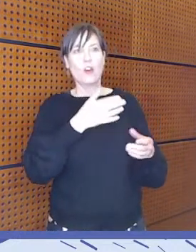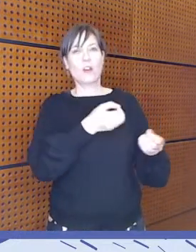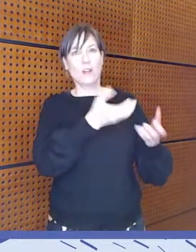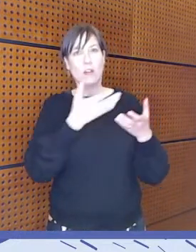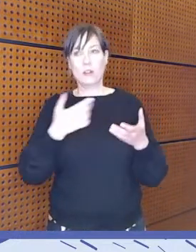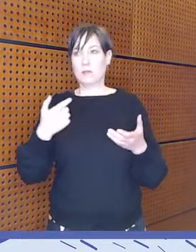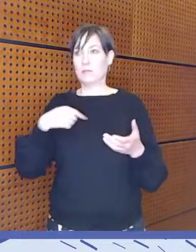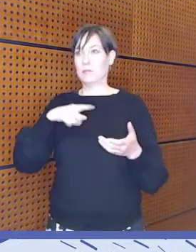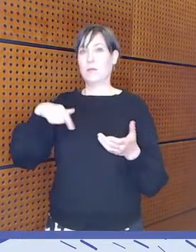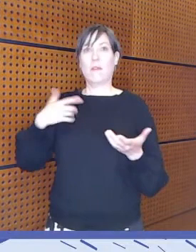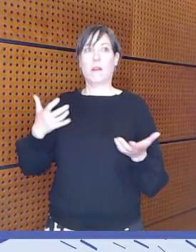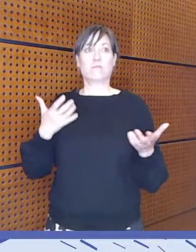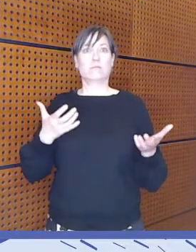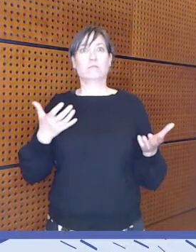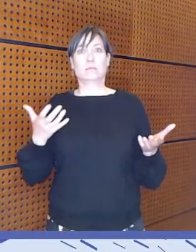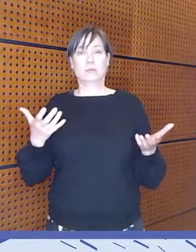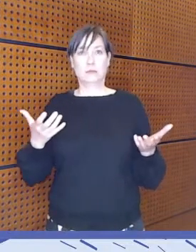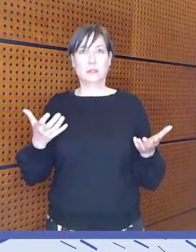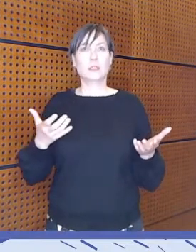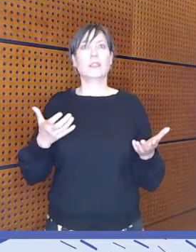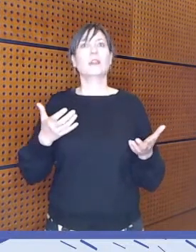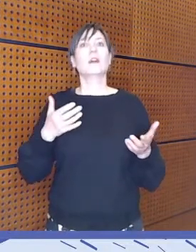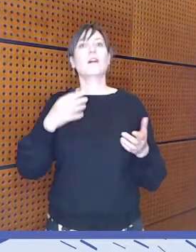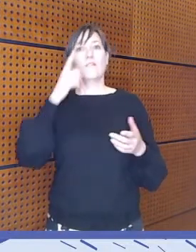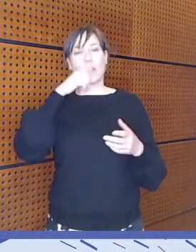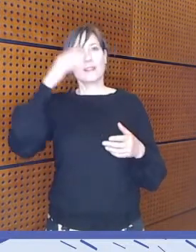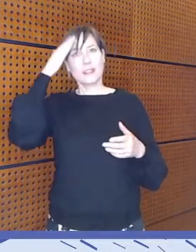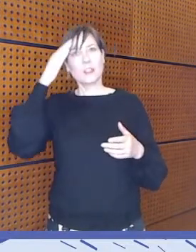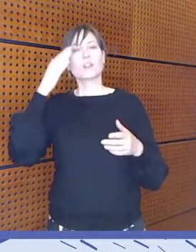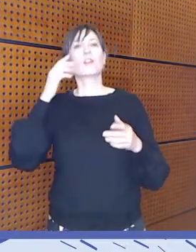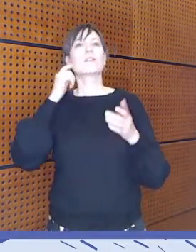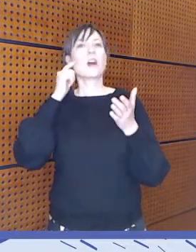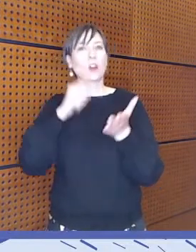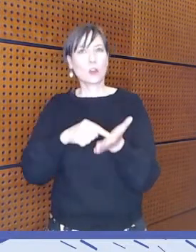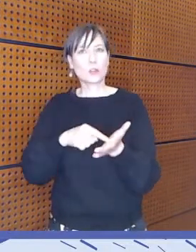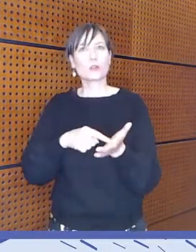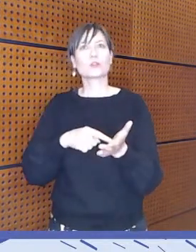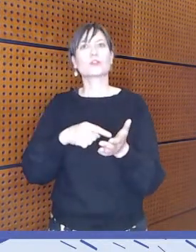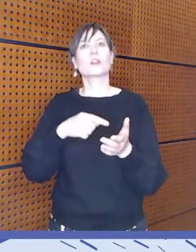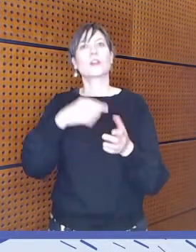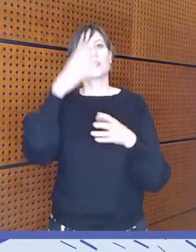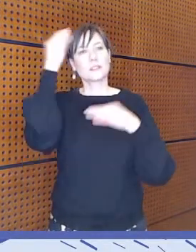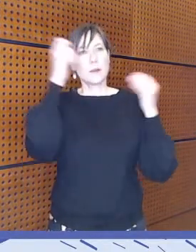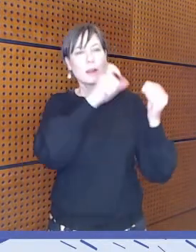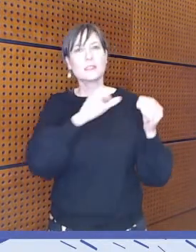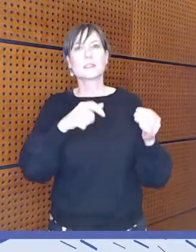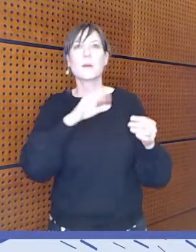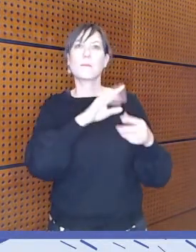tarkoituksena on heikentää saamelaisia poliittisesti.